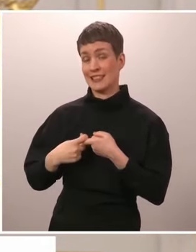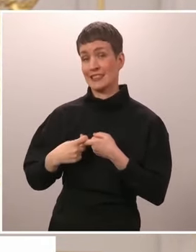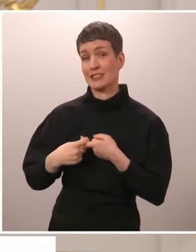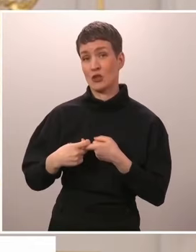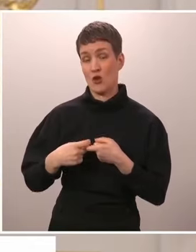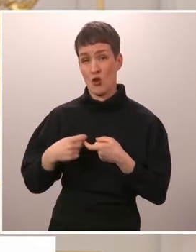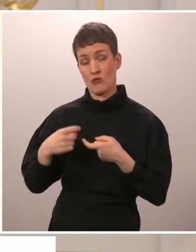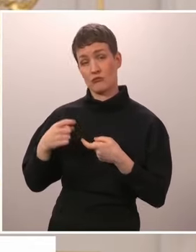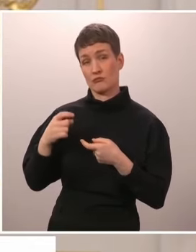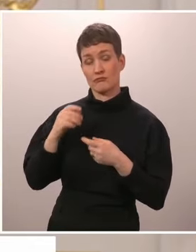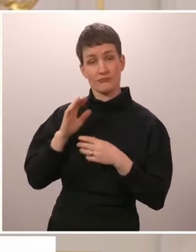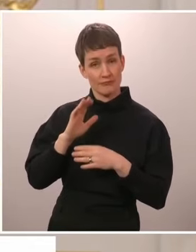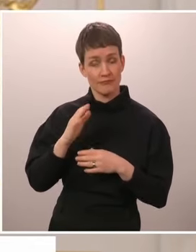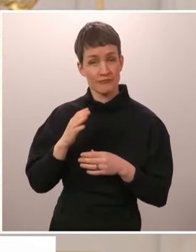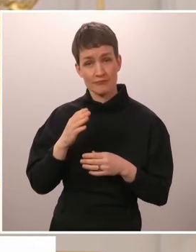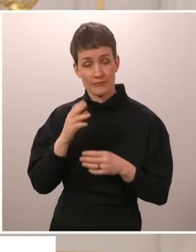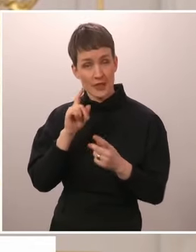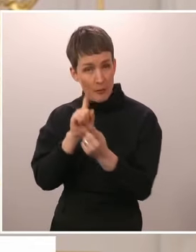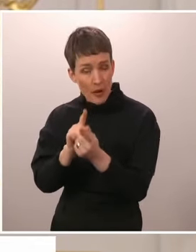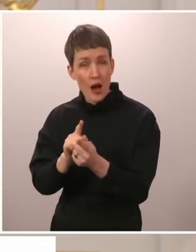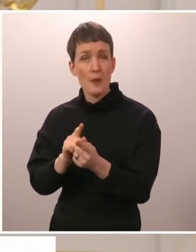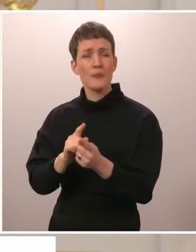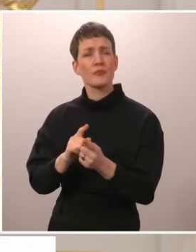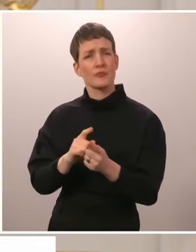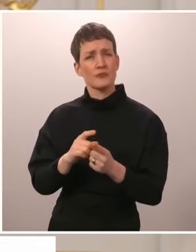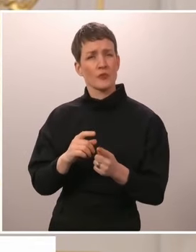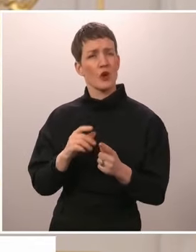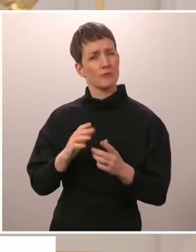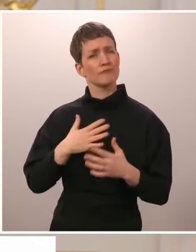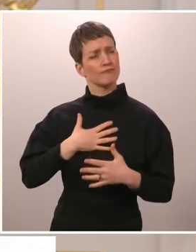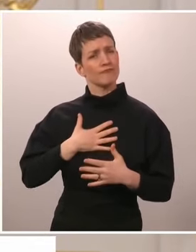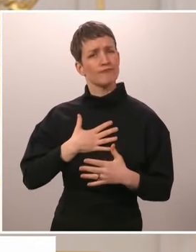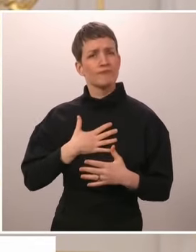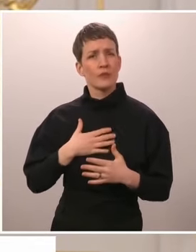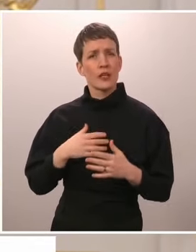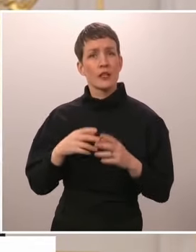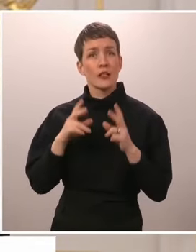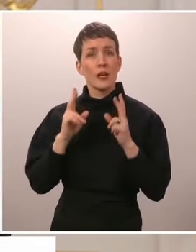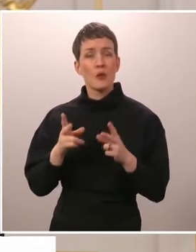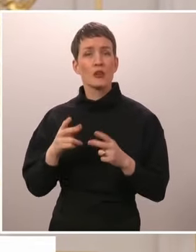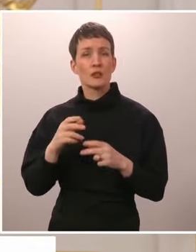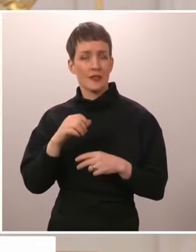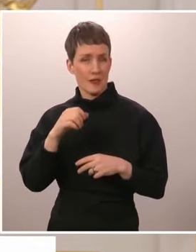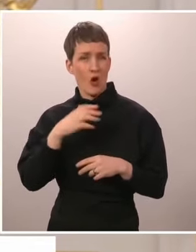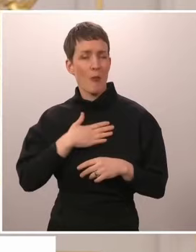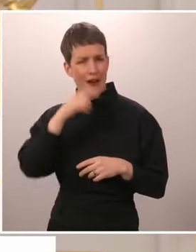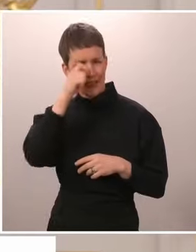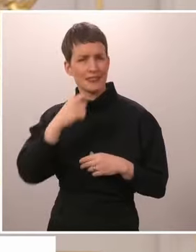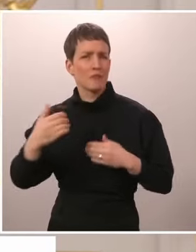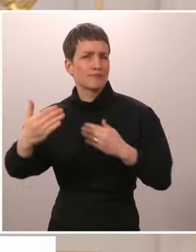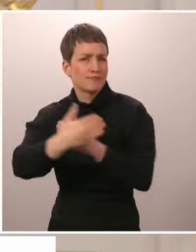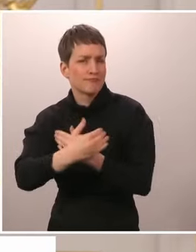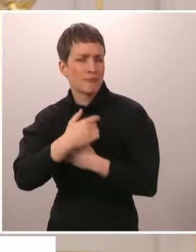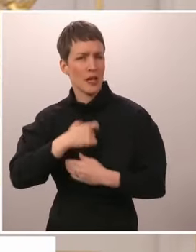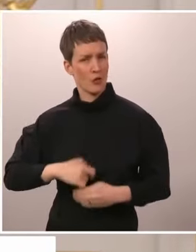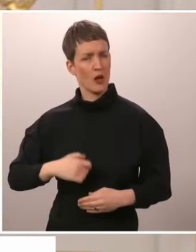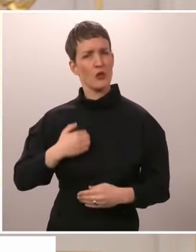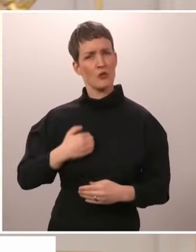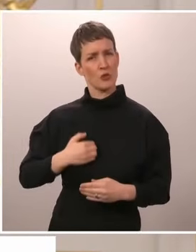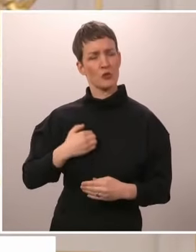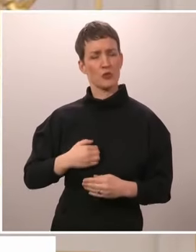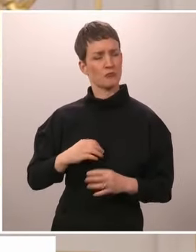Men kanske största känslan kom när jag fick krama min pappa. Det en ganska stor sak för en